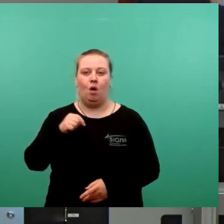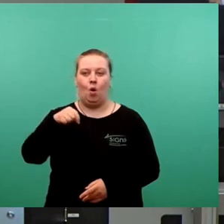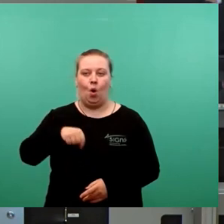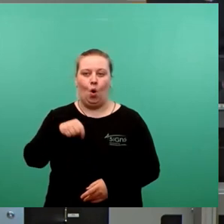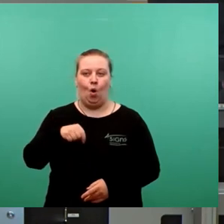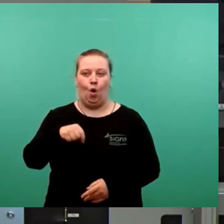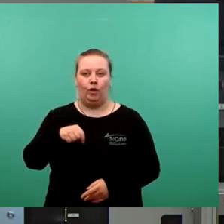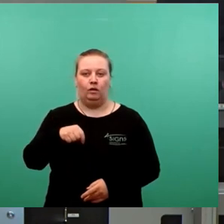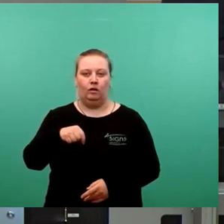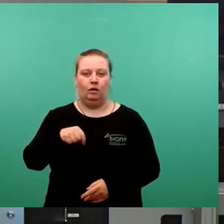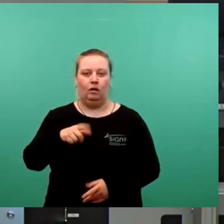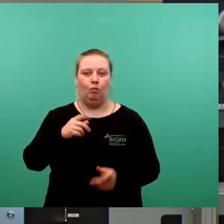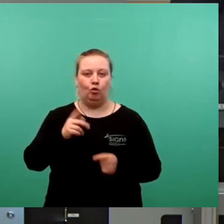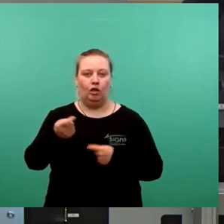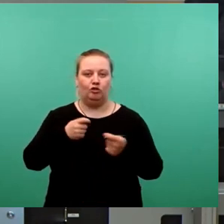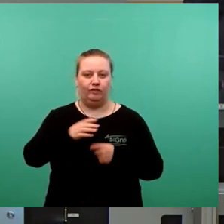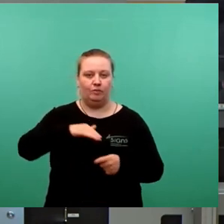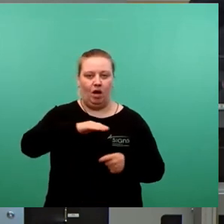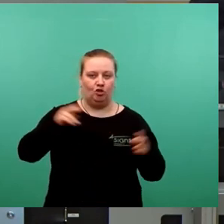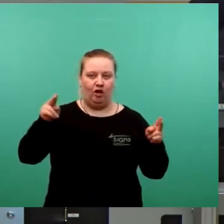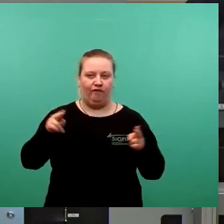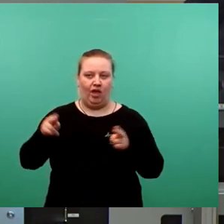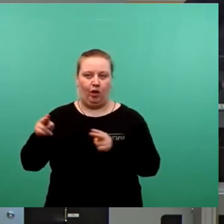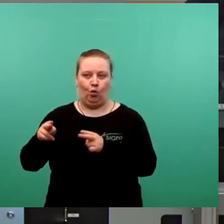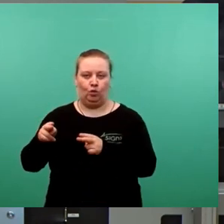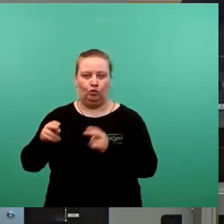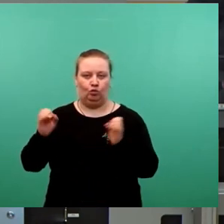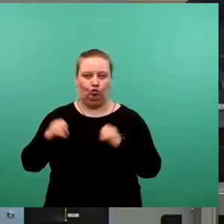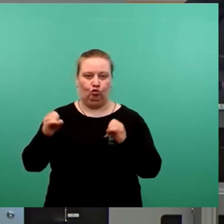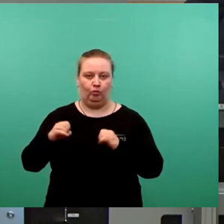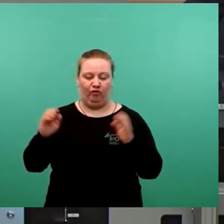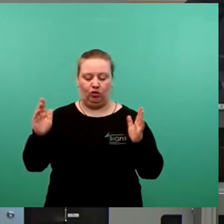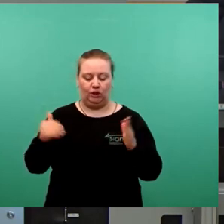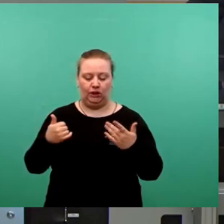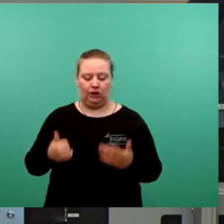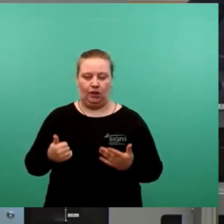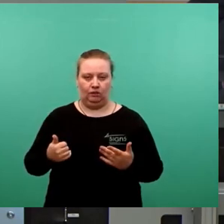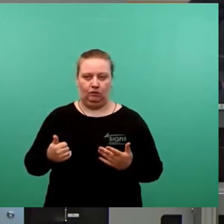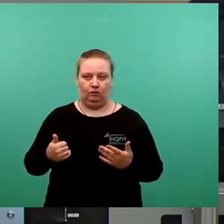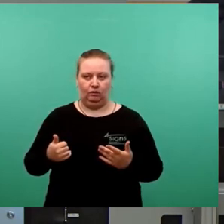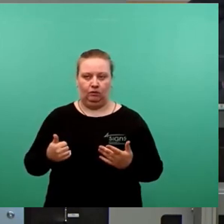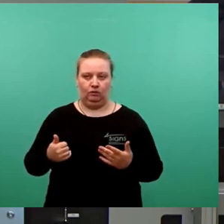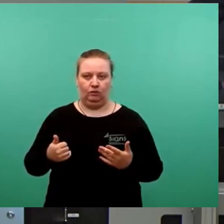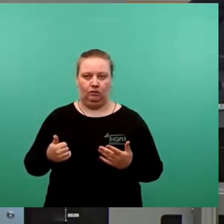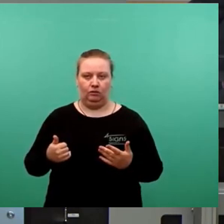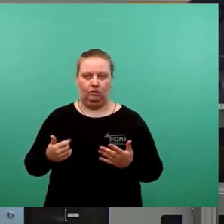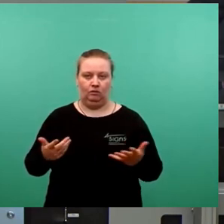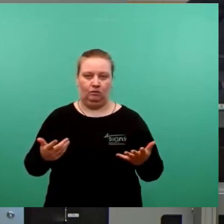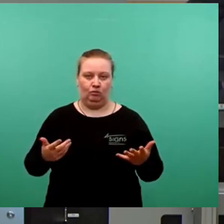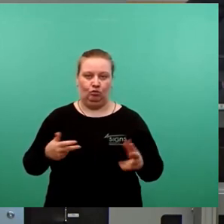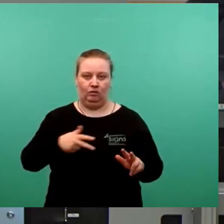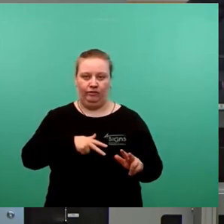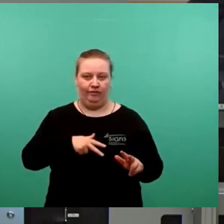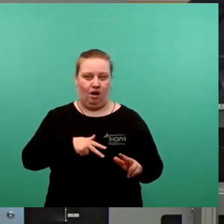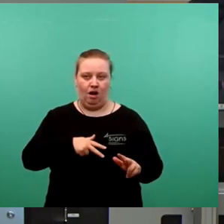Verringerung der Geschäftsbereiche auf sechs zustimmen, und liebe Dana, das ist eben keineswegs eine